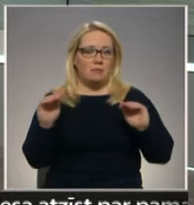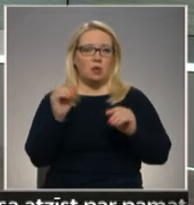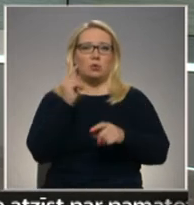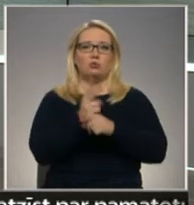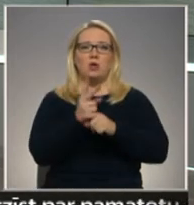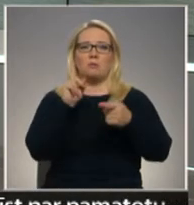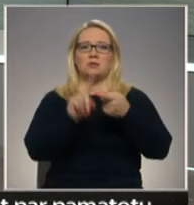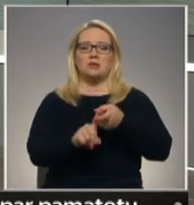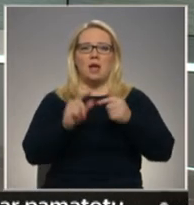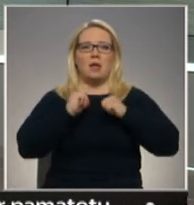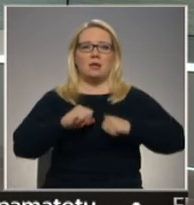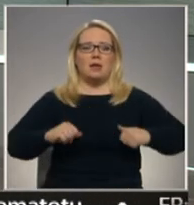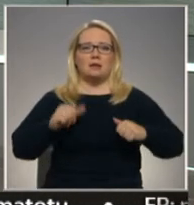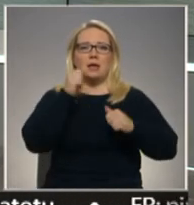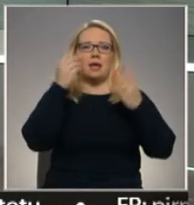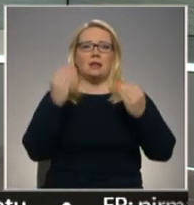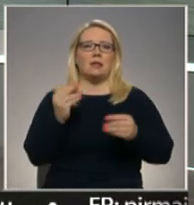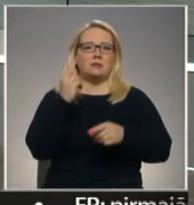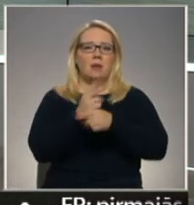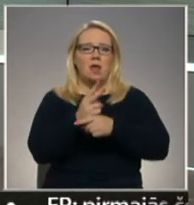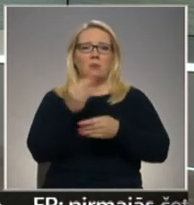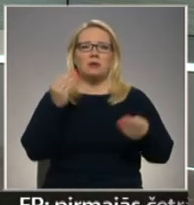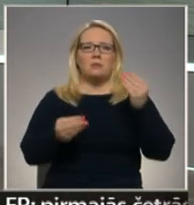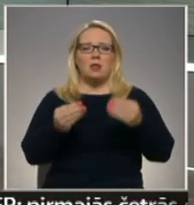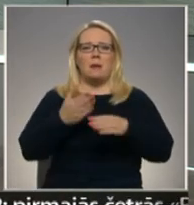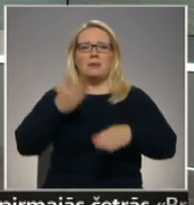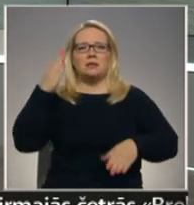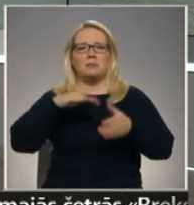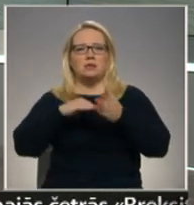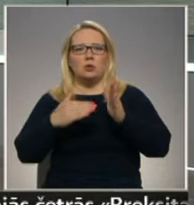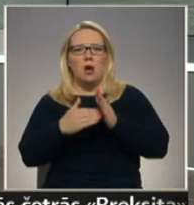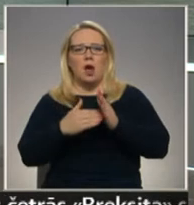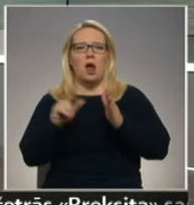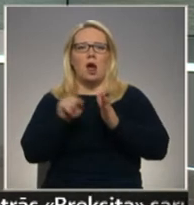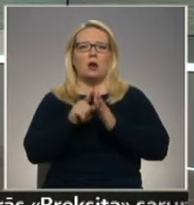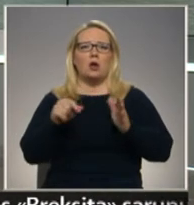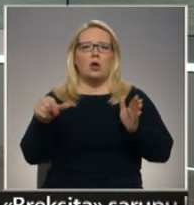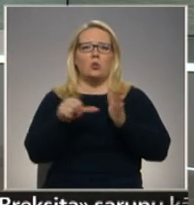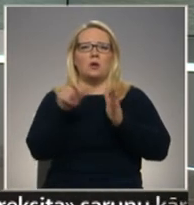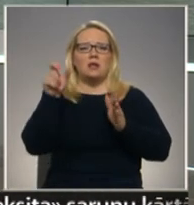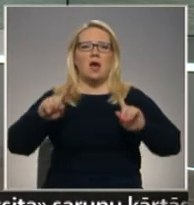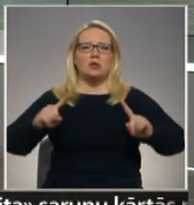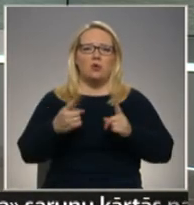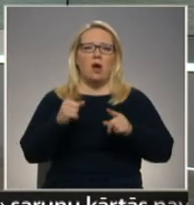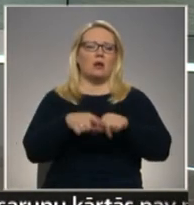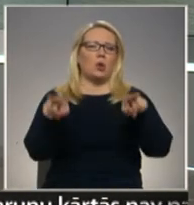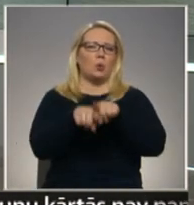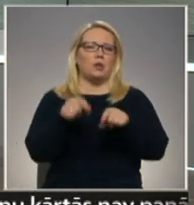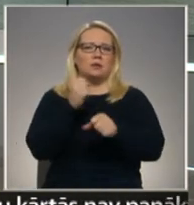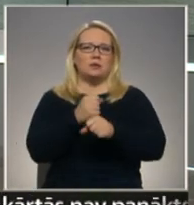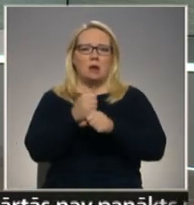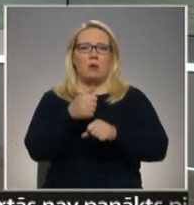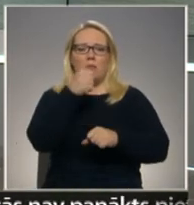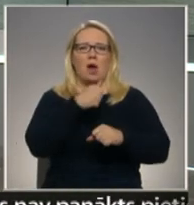Uzdevums aizīt ar dienesta ikdienas pienākumiem, izspēlējot gan bīstams situācijas ar noziecnieku aizturēšanu, gan rutīnas darbu persona